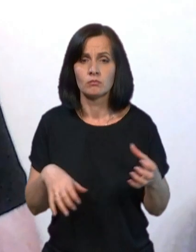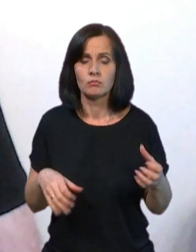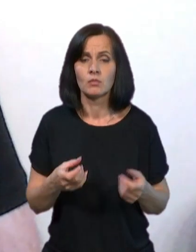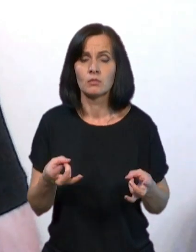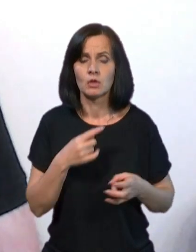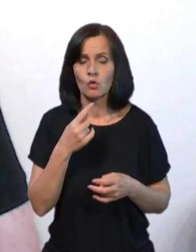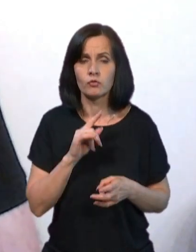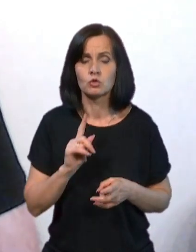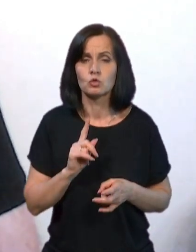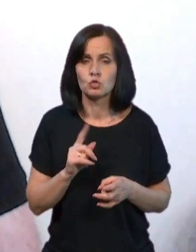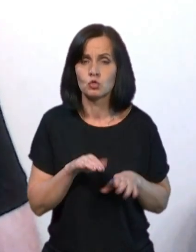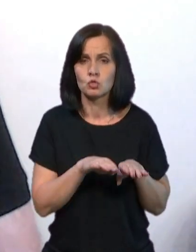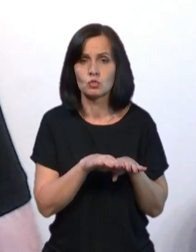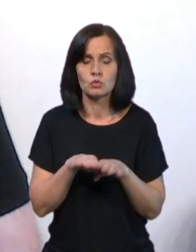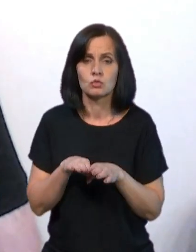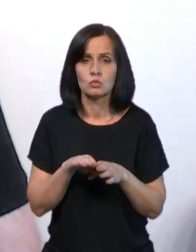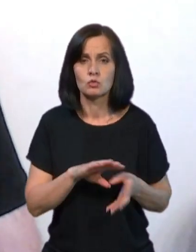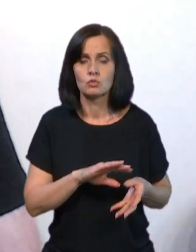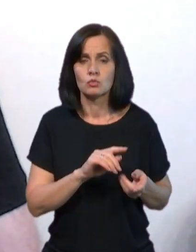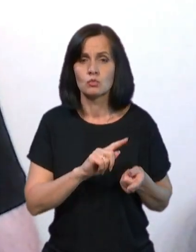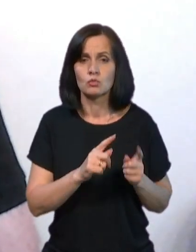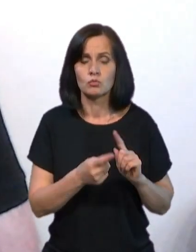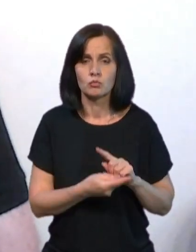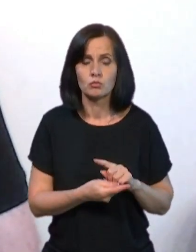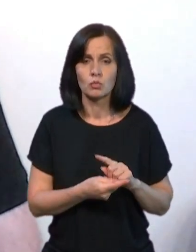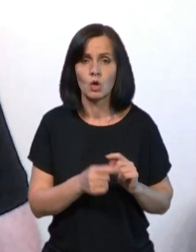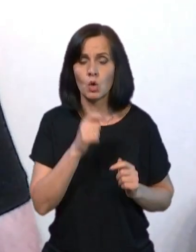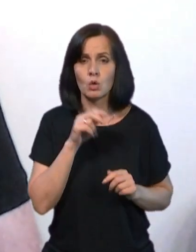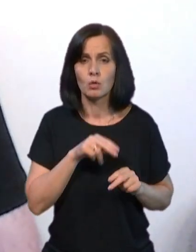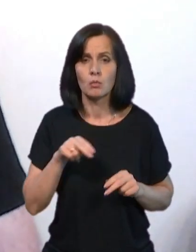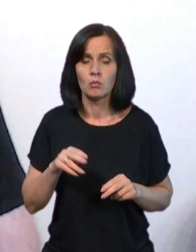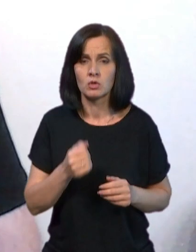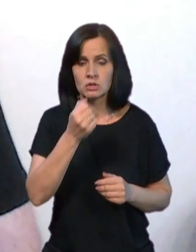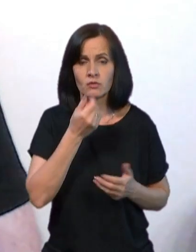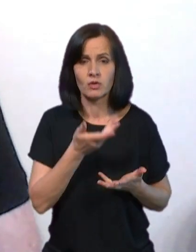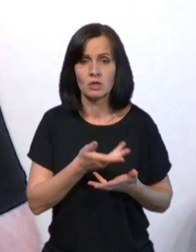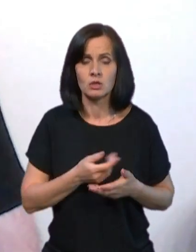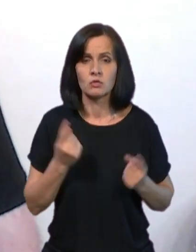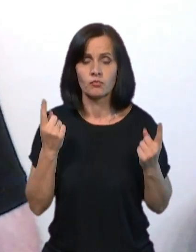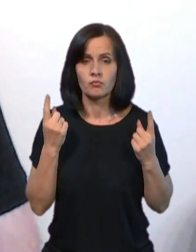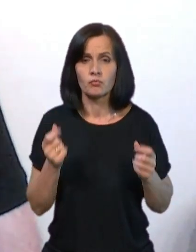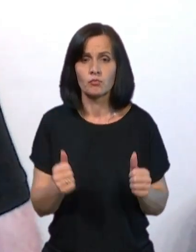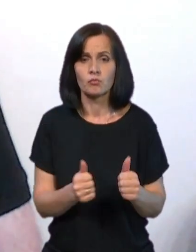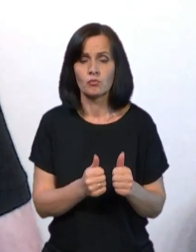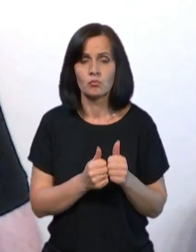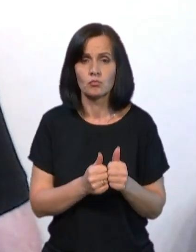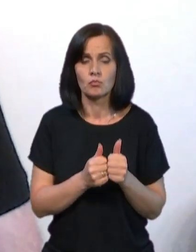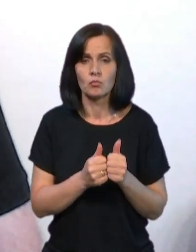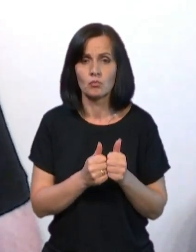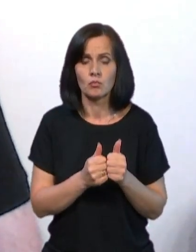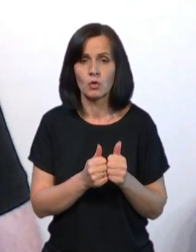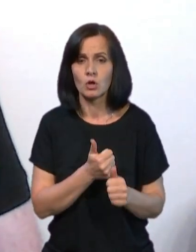говорити про те, що рівень переоснащеності українського ППО завдяки нашим стратегічним партнерам, воно значно